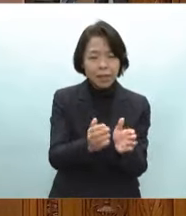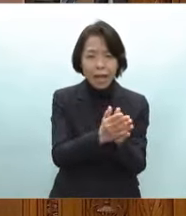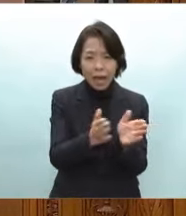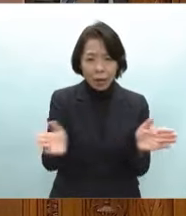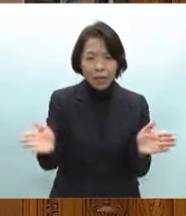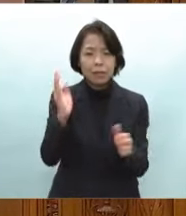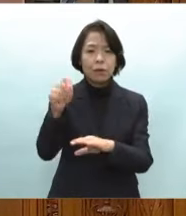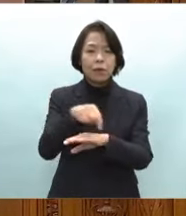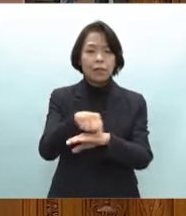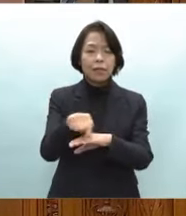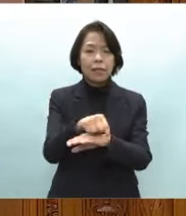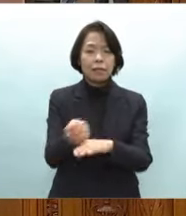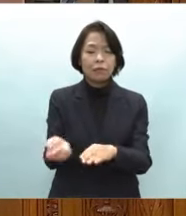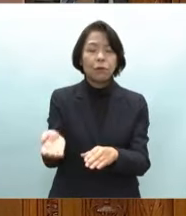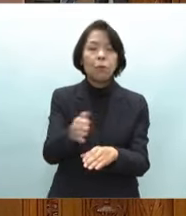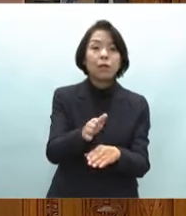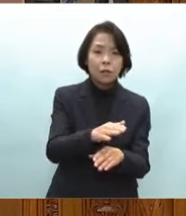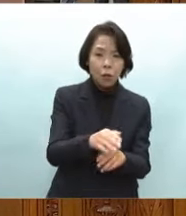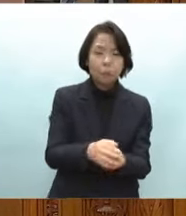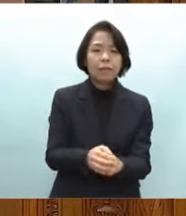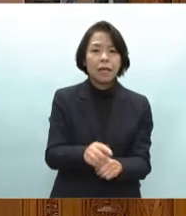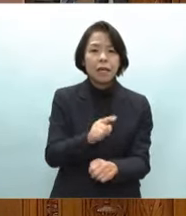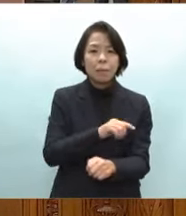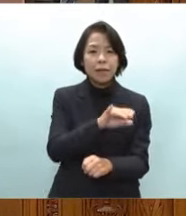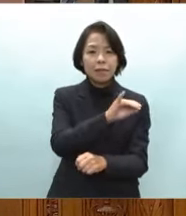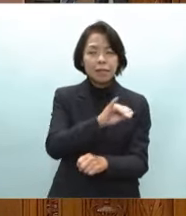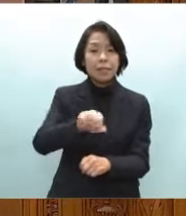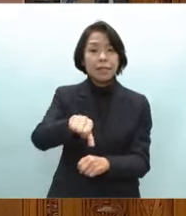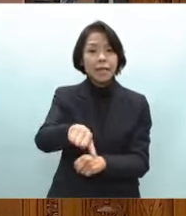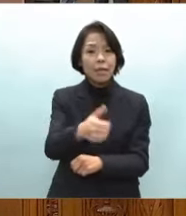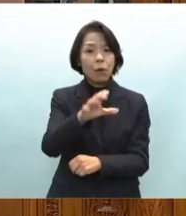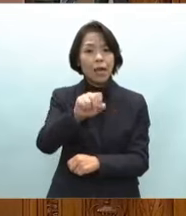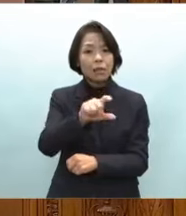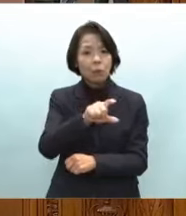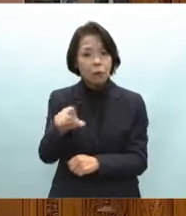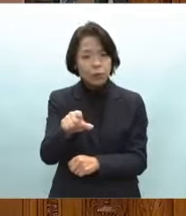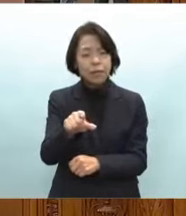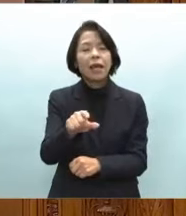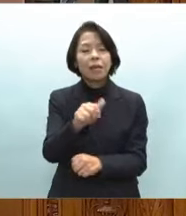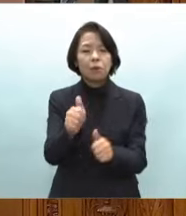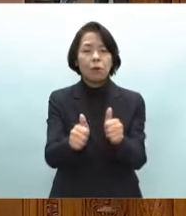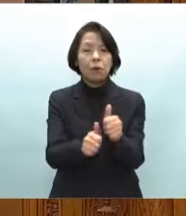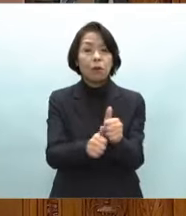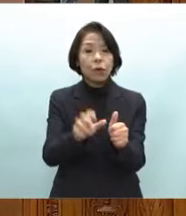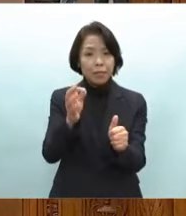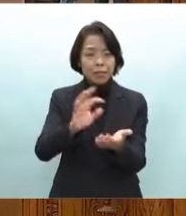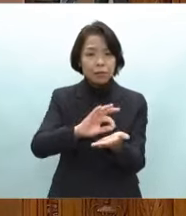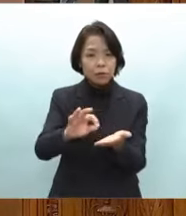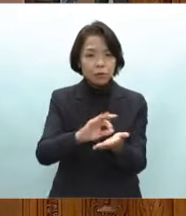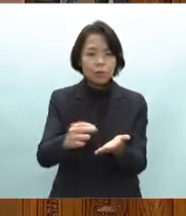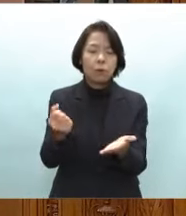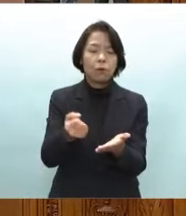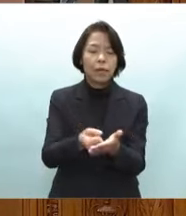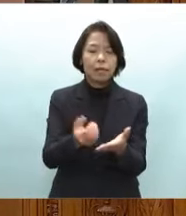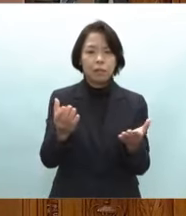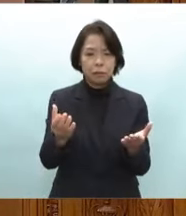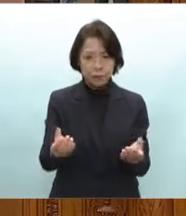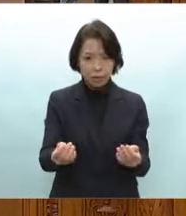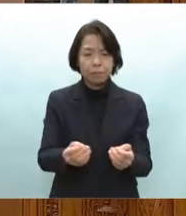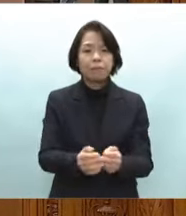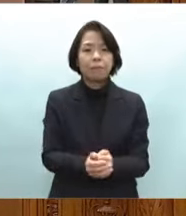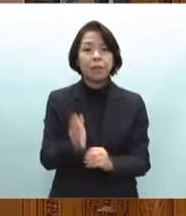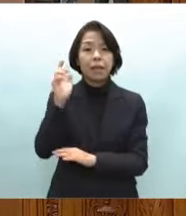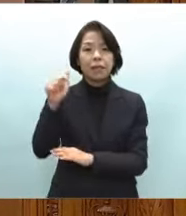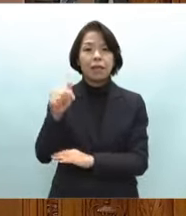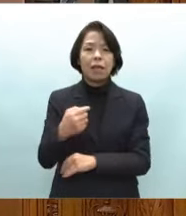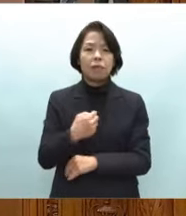盛り込みまずは1500億円規模の予備費の使用を決定したところです政府